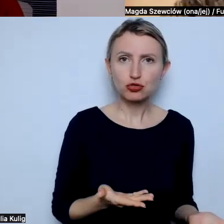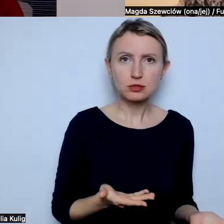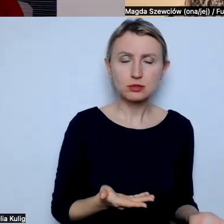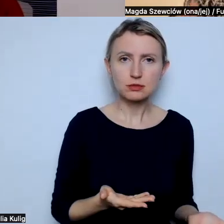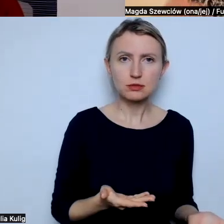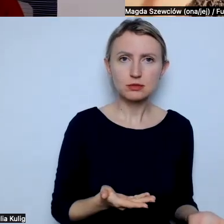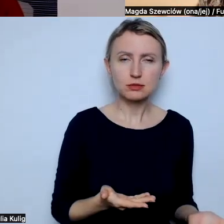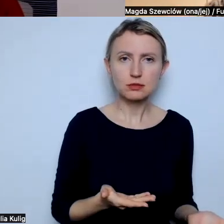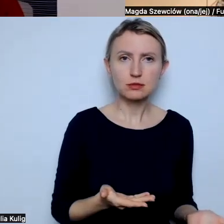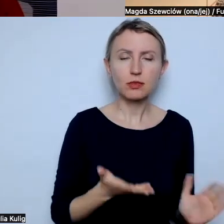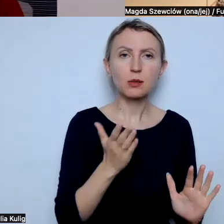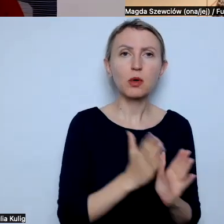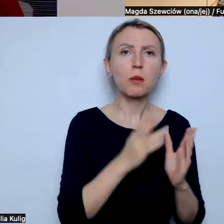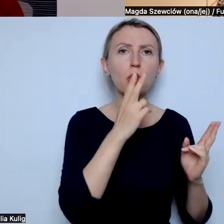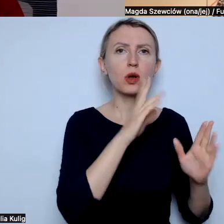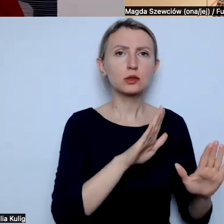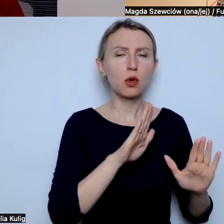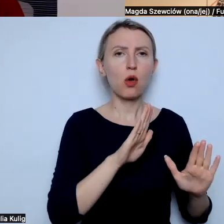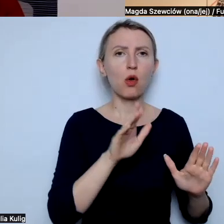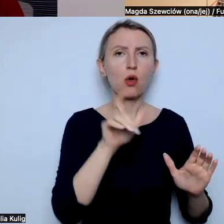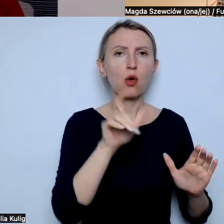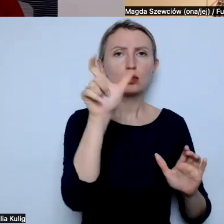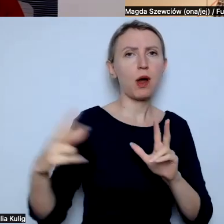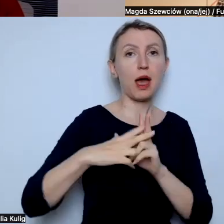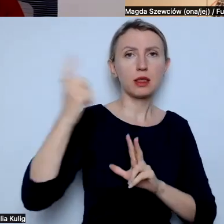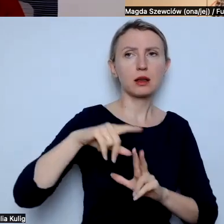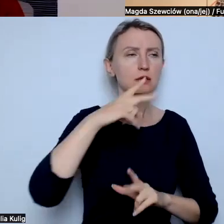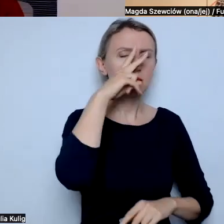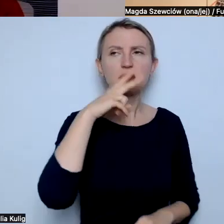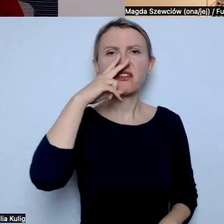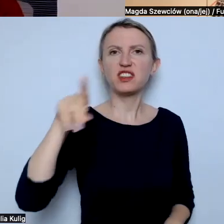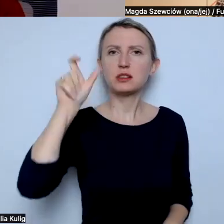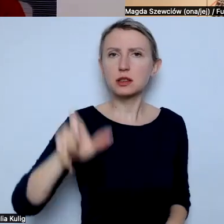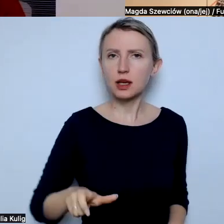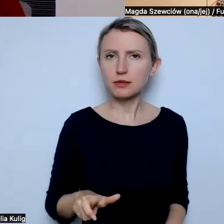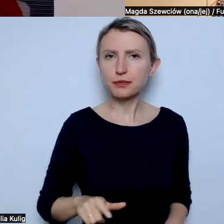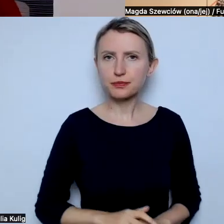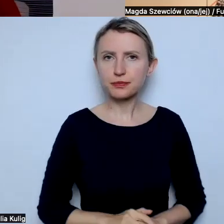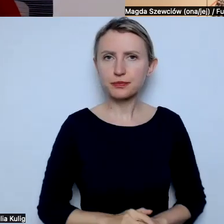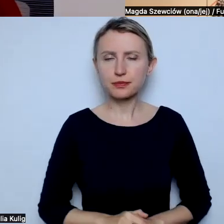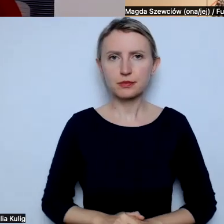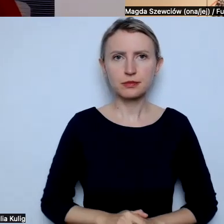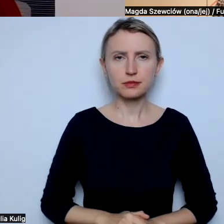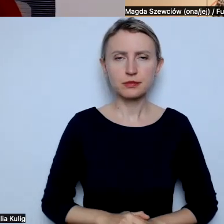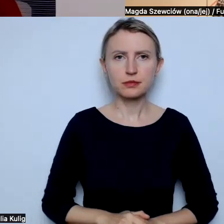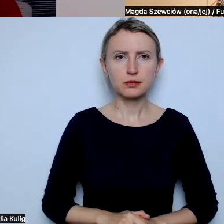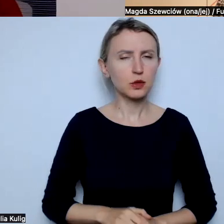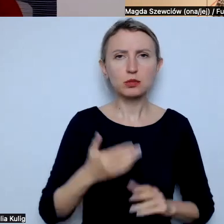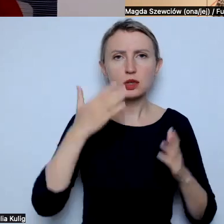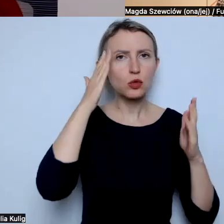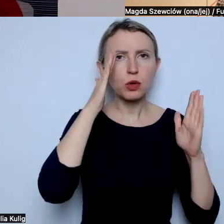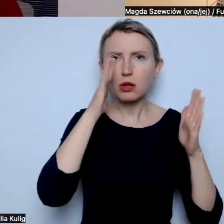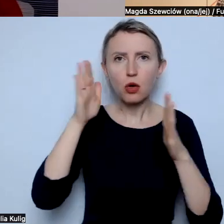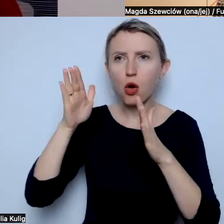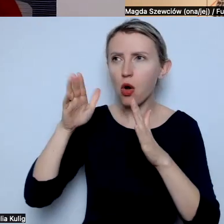bo po prostu pokazuje osobie, która atakuje, że to jest widziane. I też bym się nie skupiała tylko na osobach